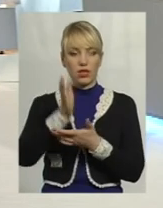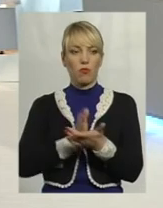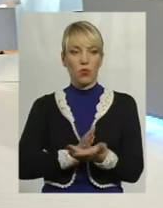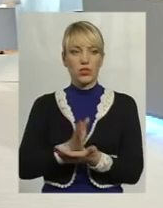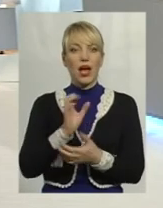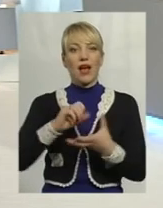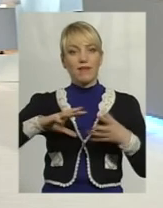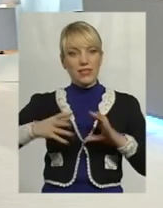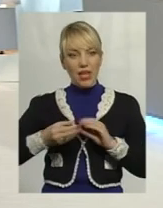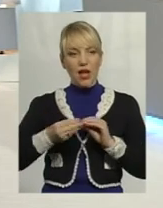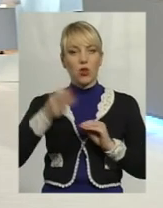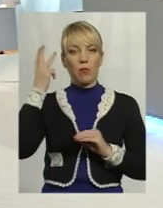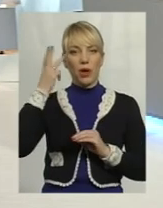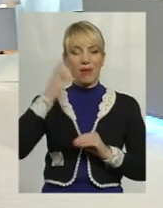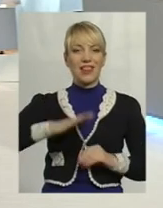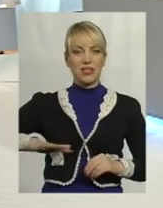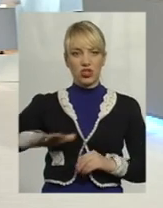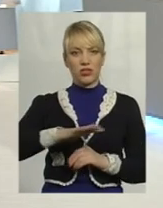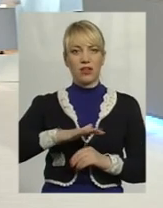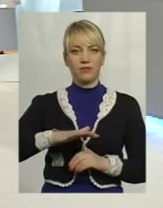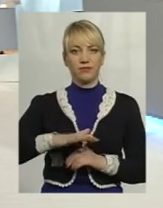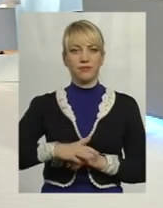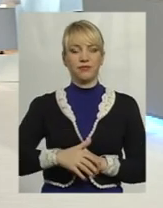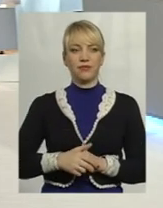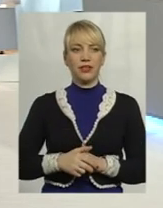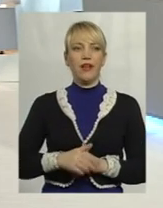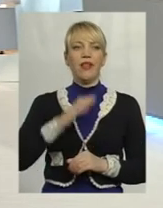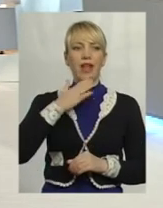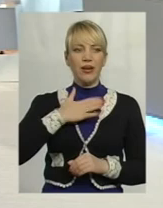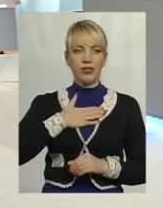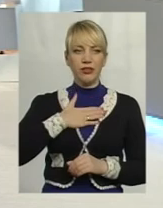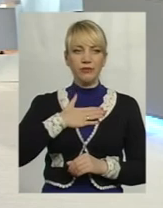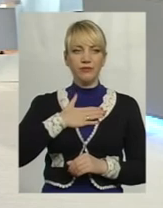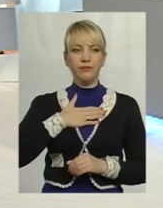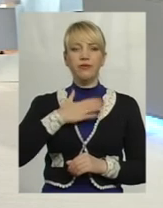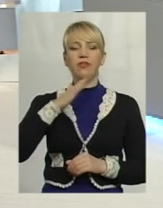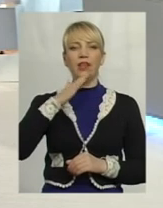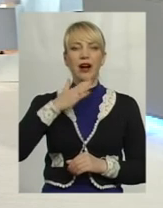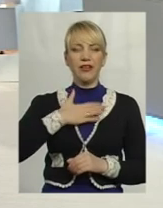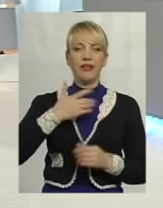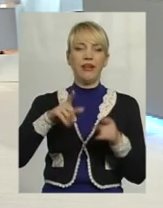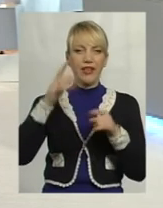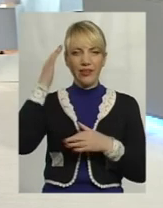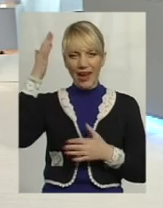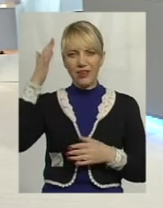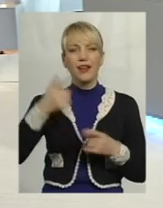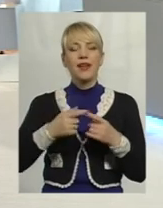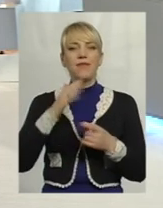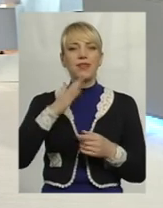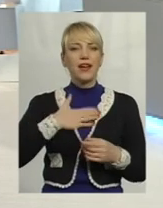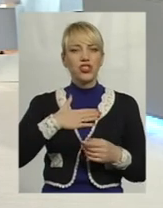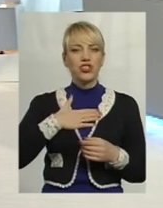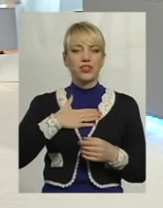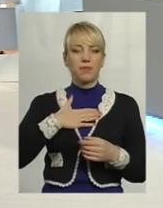А загалом, Хмельниччина, наші, скажімо так, ідейники, і наші